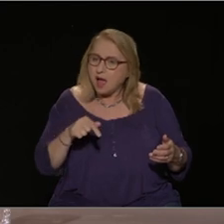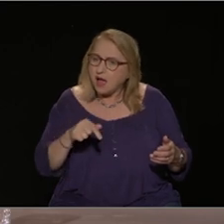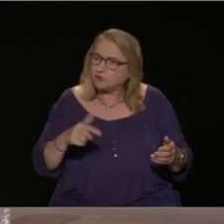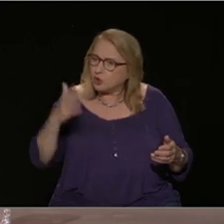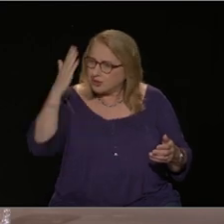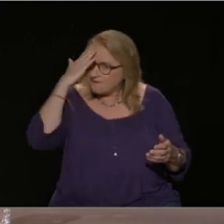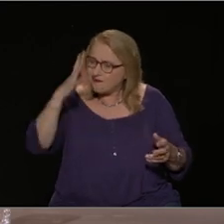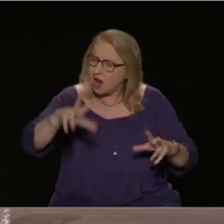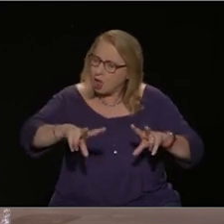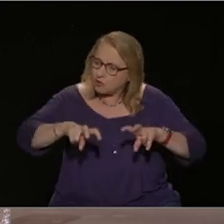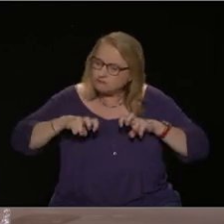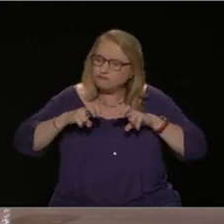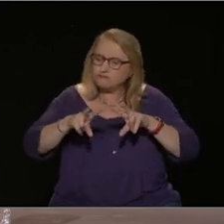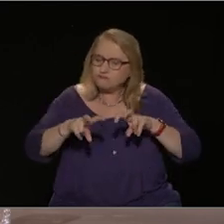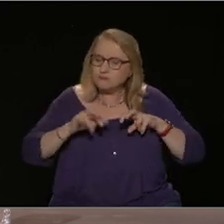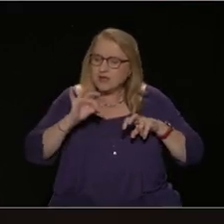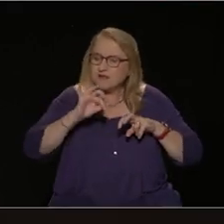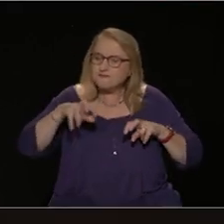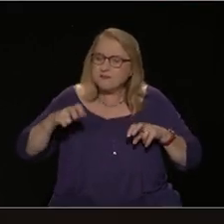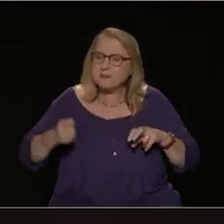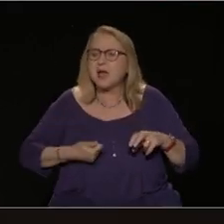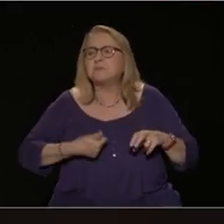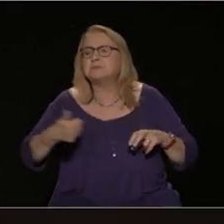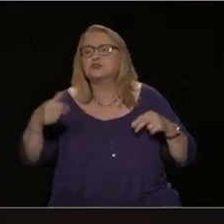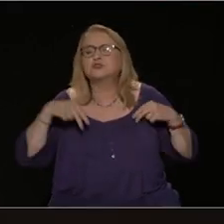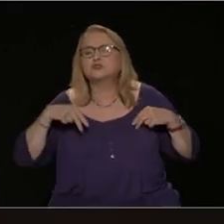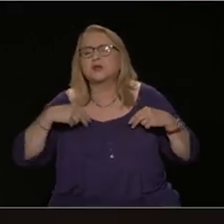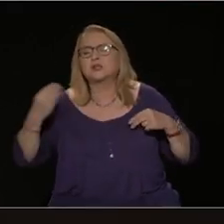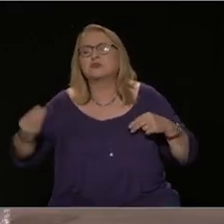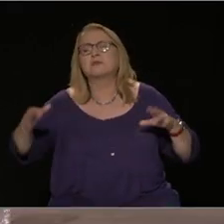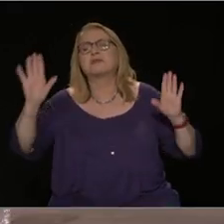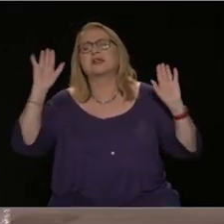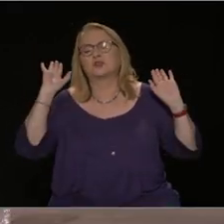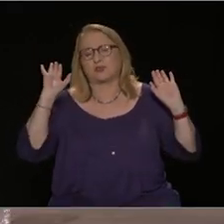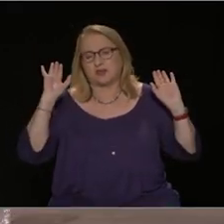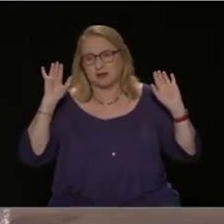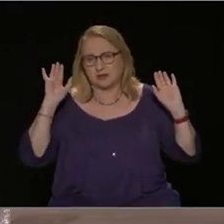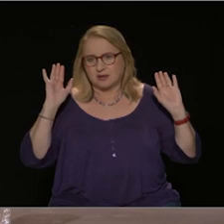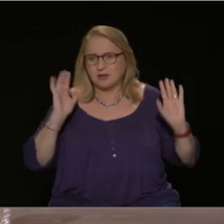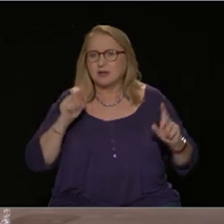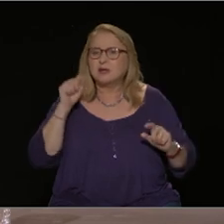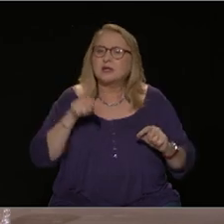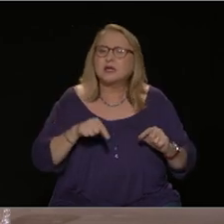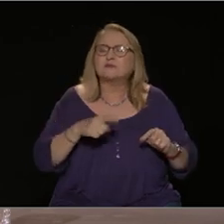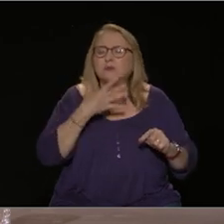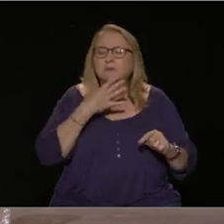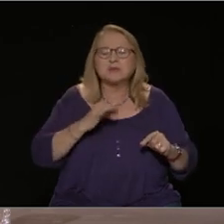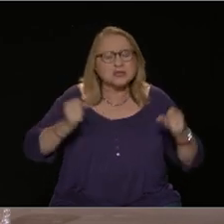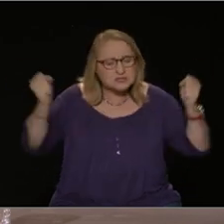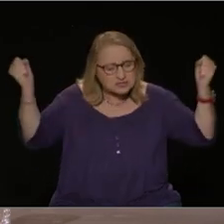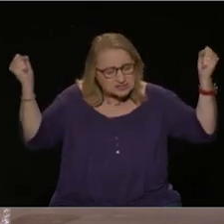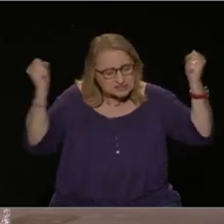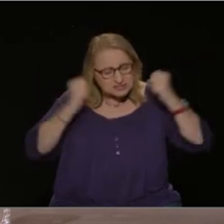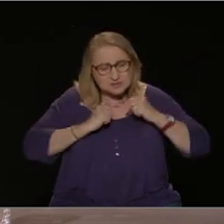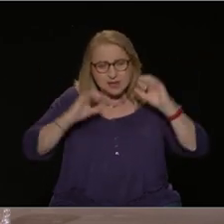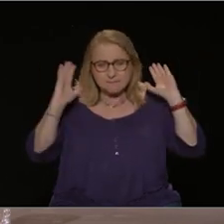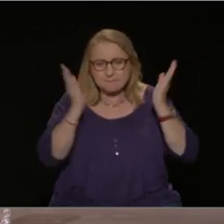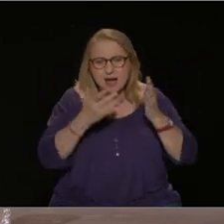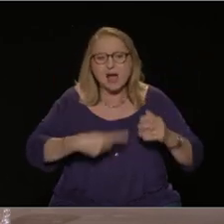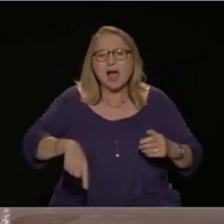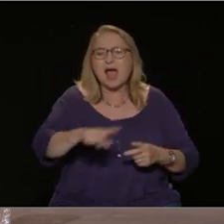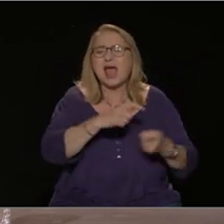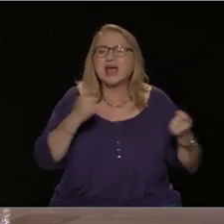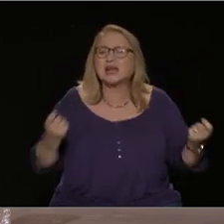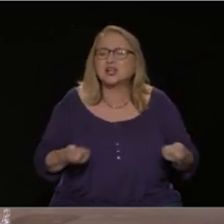κρύβουν ότι αυτά τα λεφτά είναι η λεγόμενη μείωση του κράτους που είναι μια ταξική πολιτική σε βάρος των εργαζομένων και της νεολαίας, λείπουν από τα